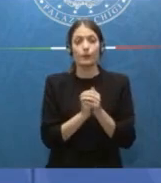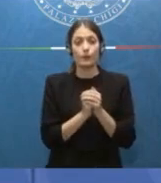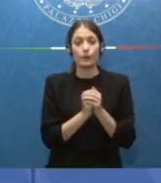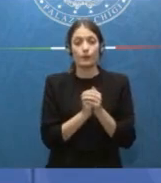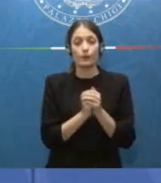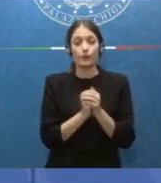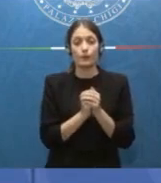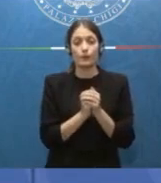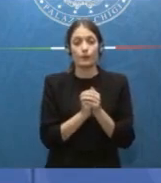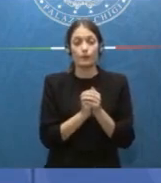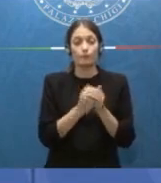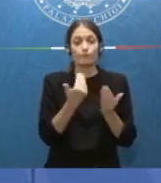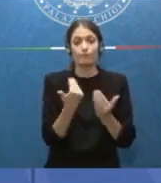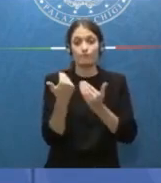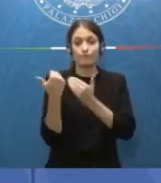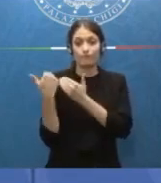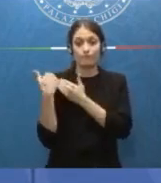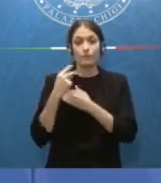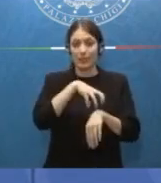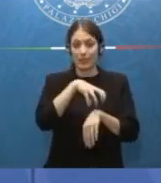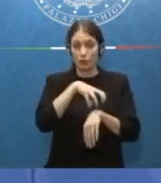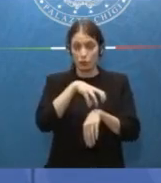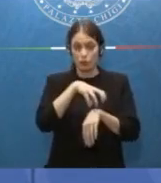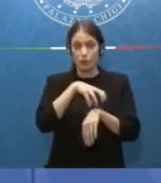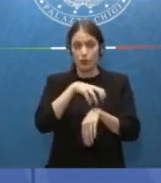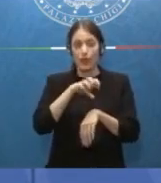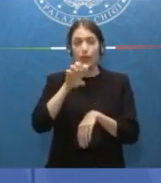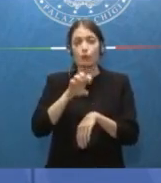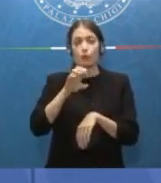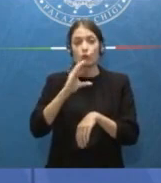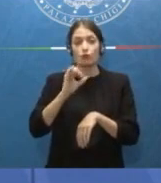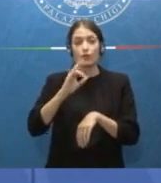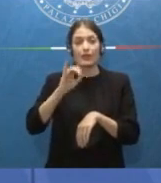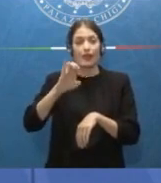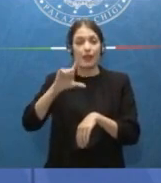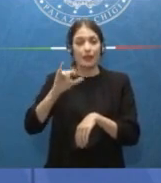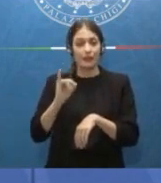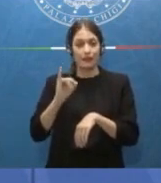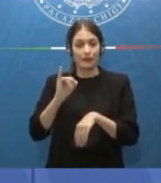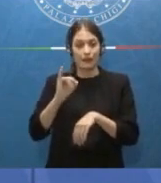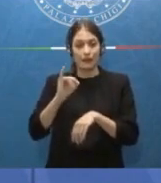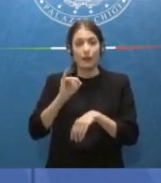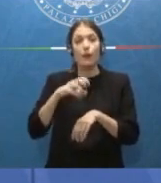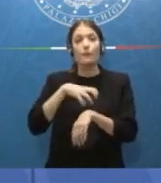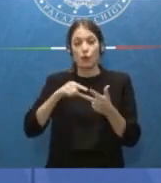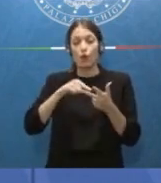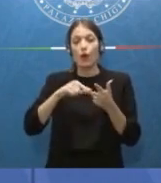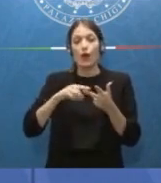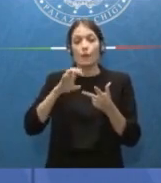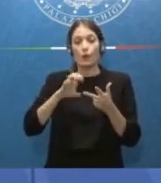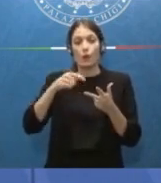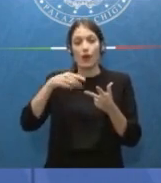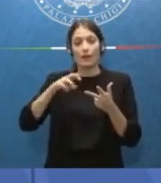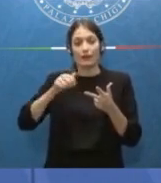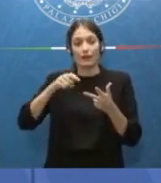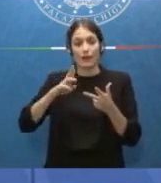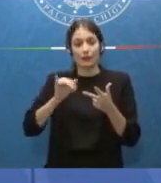Assumerà l'incarico di Vice-Ministro Mondo Cirielli, il Ministro degli Interni, il Ministro